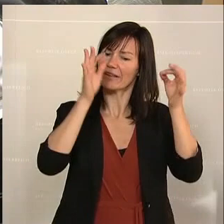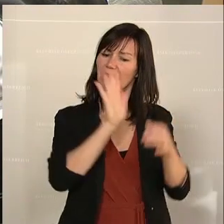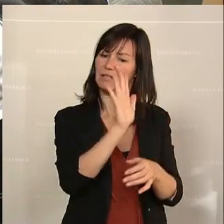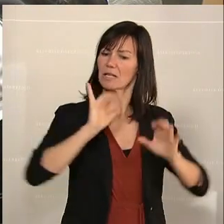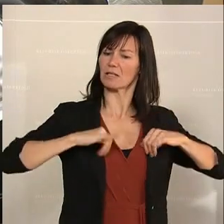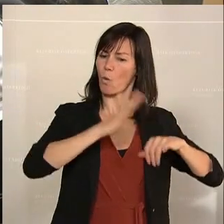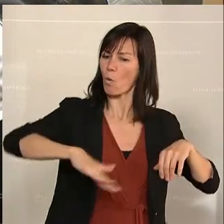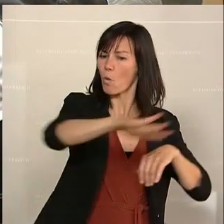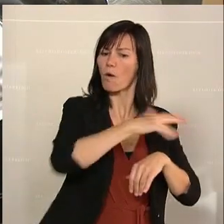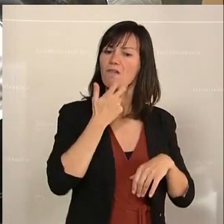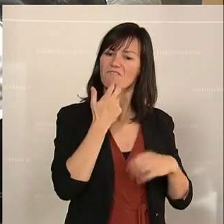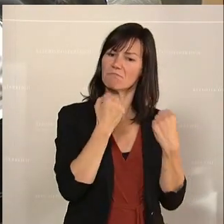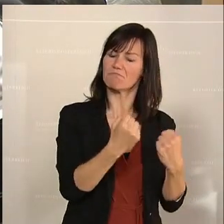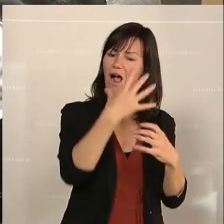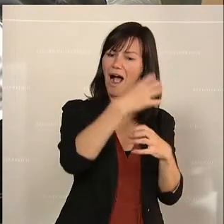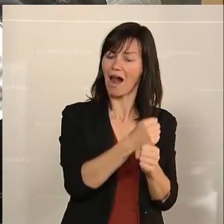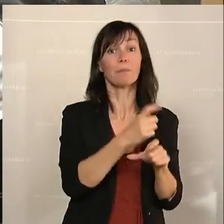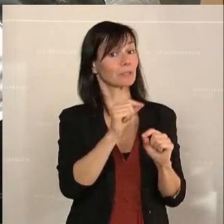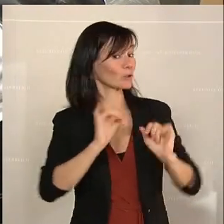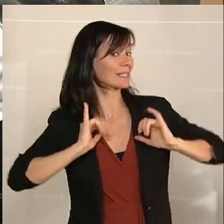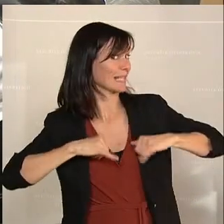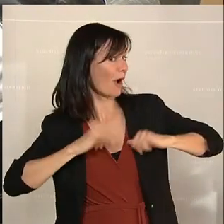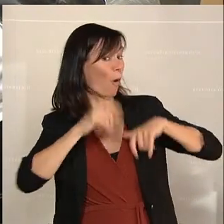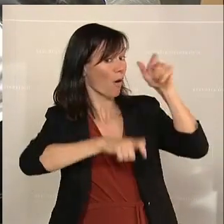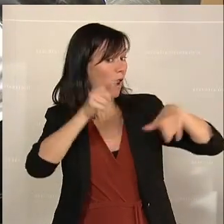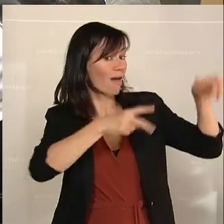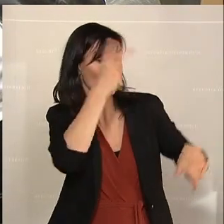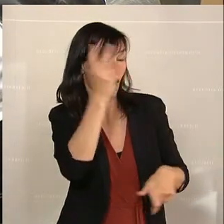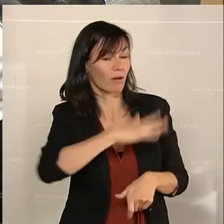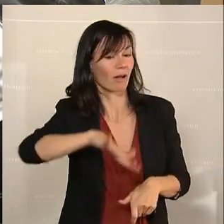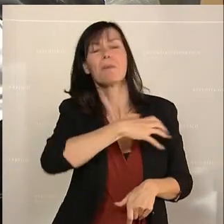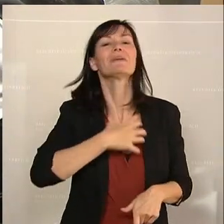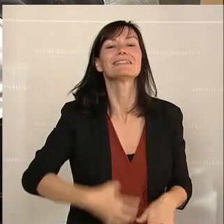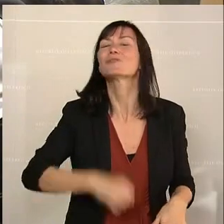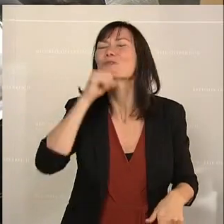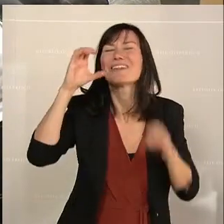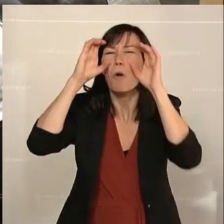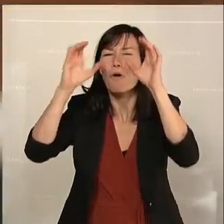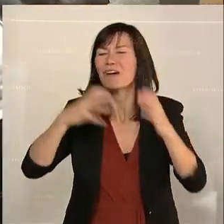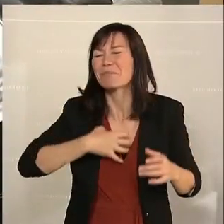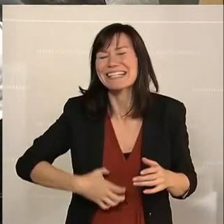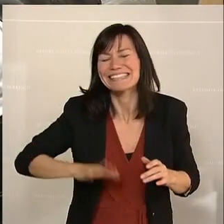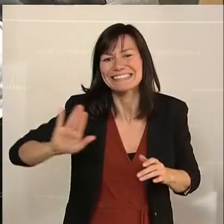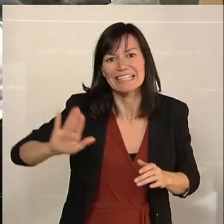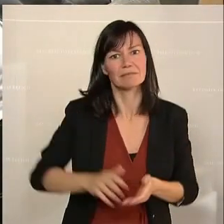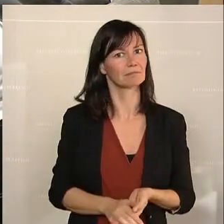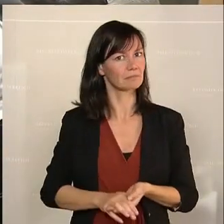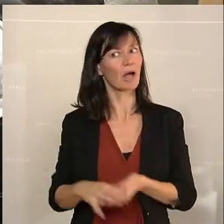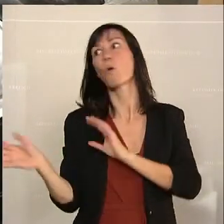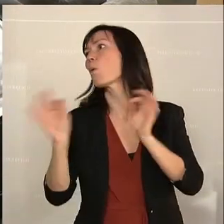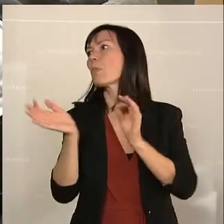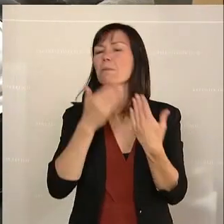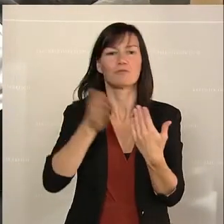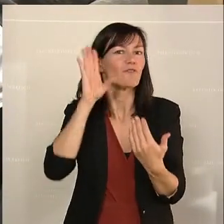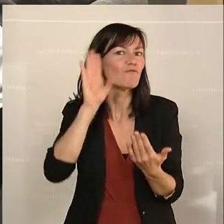den Tirolerinnen und Tirolern und nicht der österreichischen Volkspartei. Genauso wie die Wohnbauförderungen, das sind die Steuergelder. Die sind dazu da, um